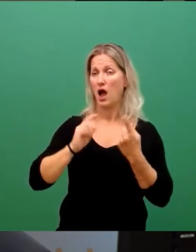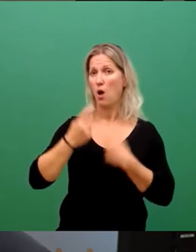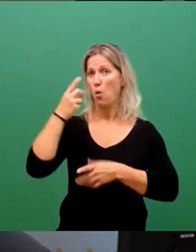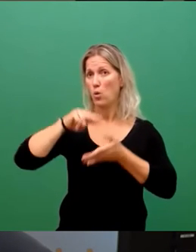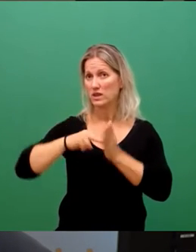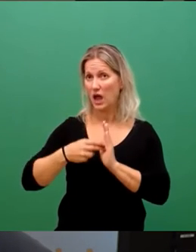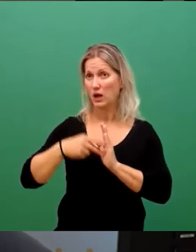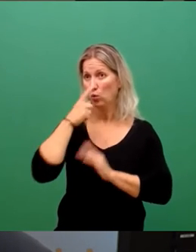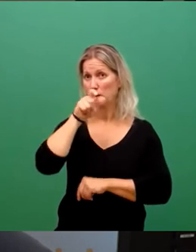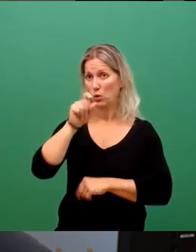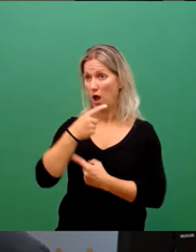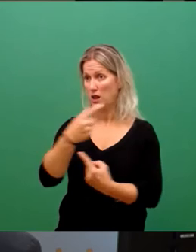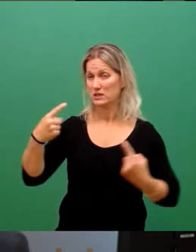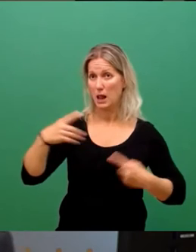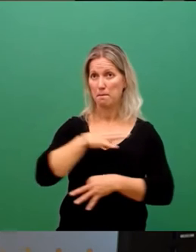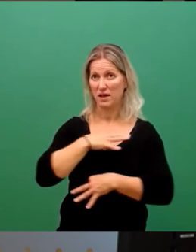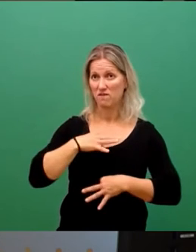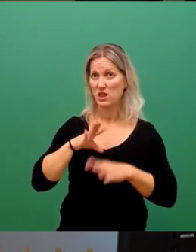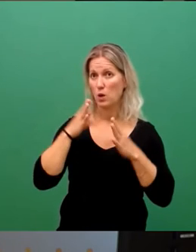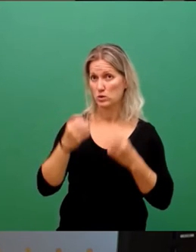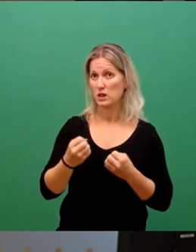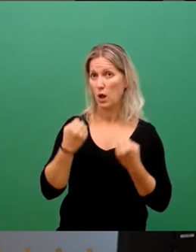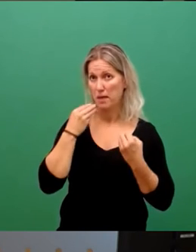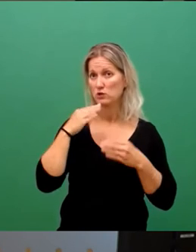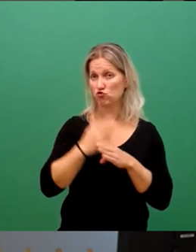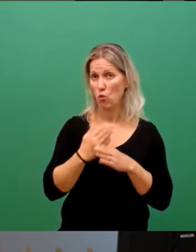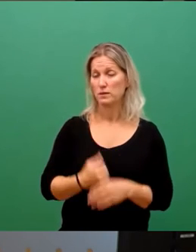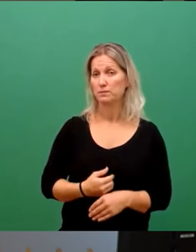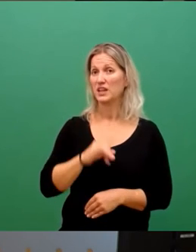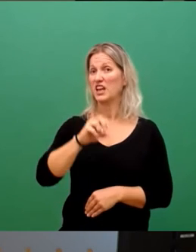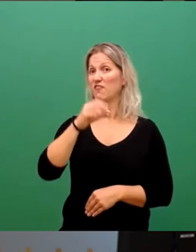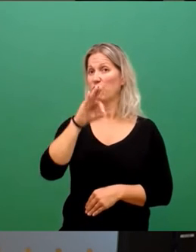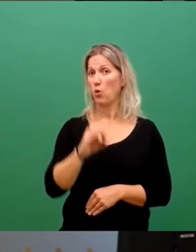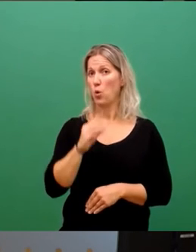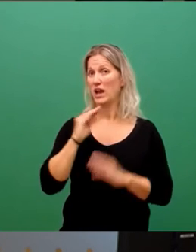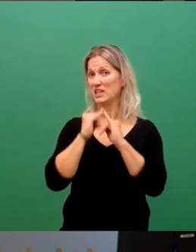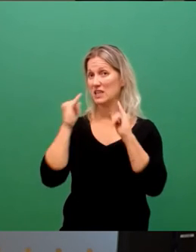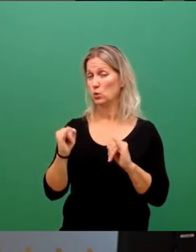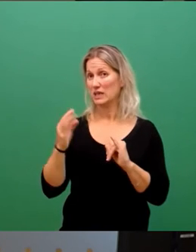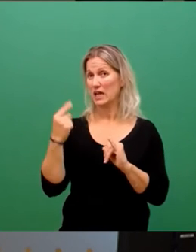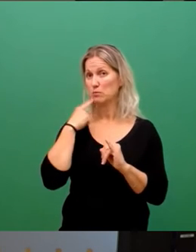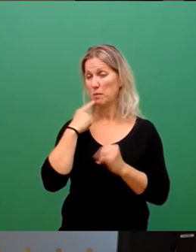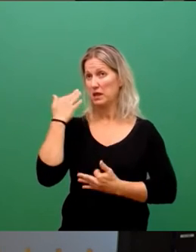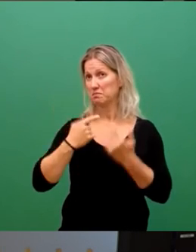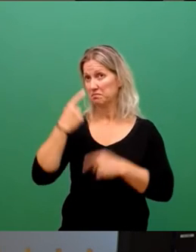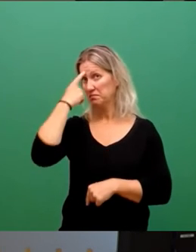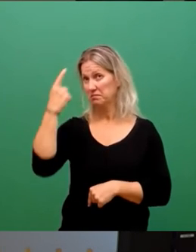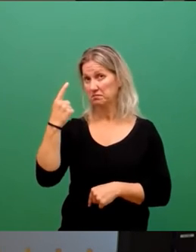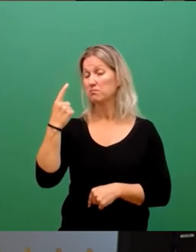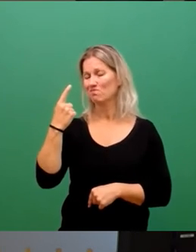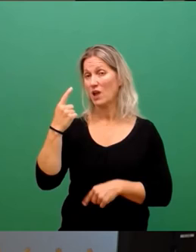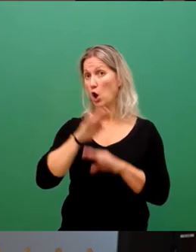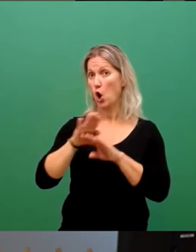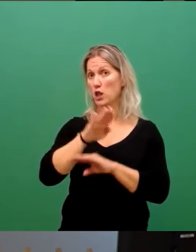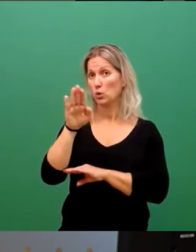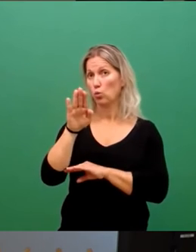Bürger selbst. Das Ivo-Institut rechnet aktuell mit einem deutlichen Abschwung der Konjunktur